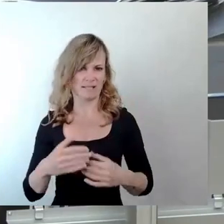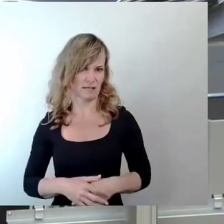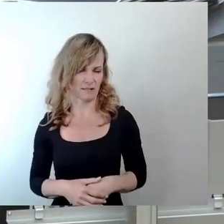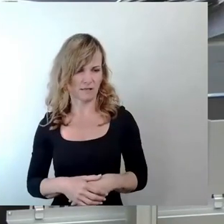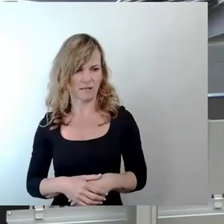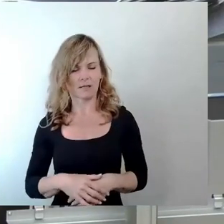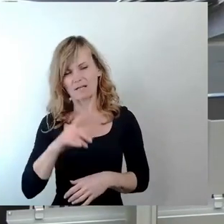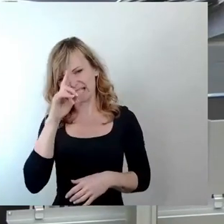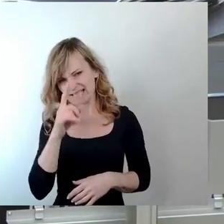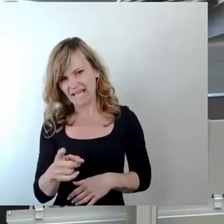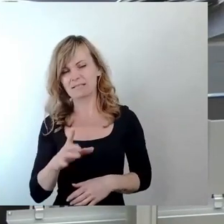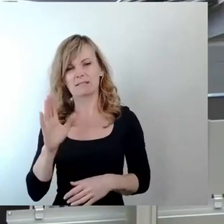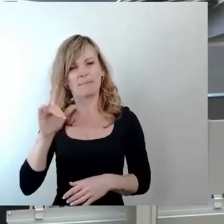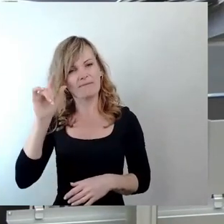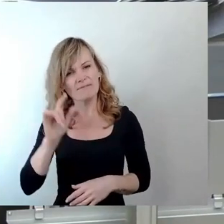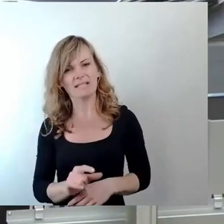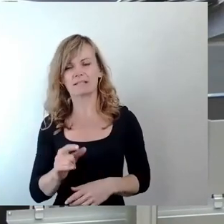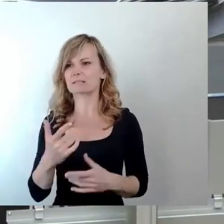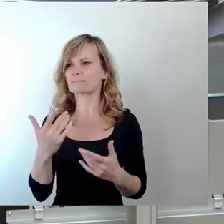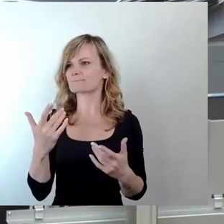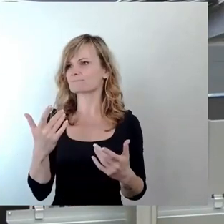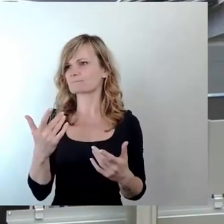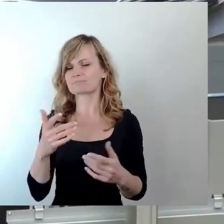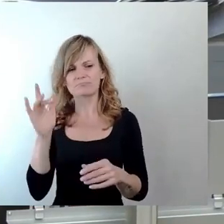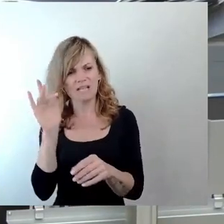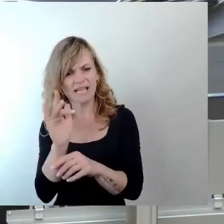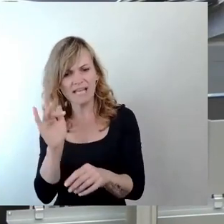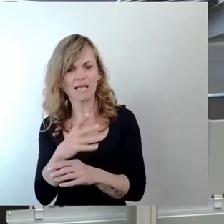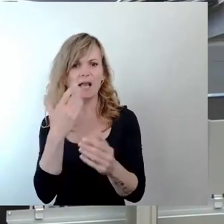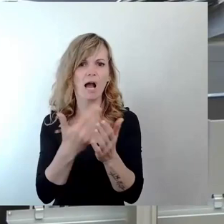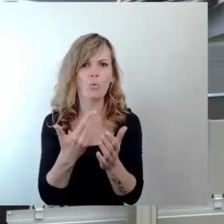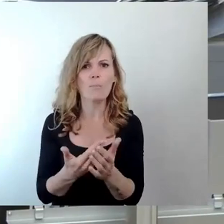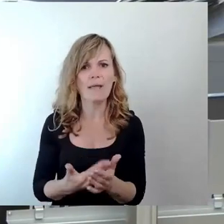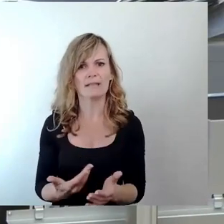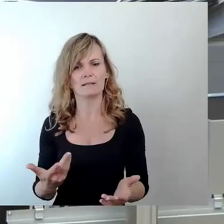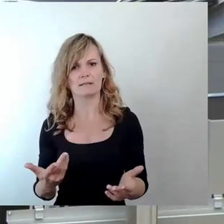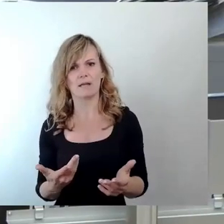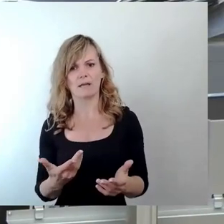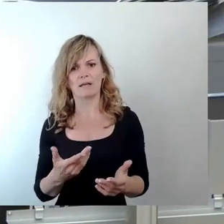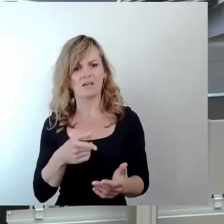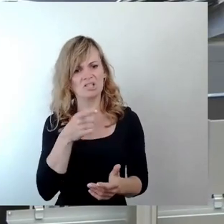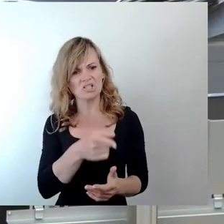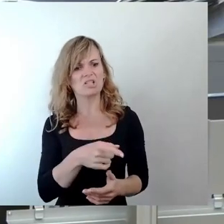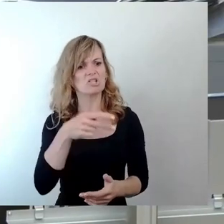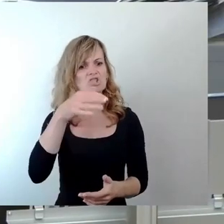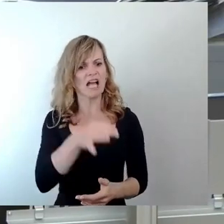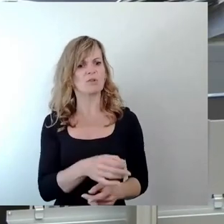mit Gegenargumenten, mit Gegenleuchtinteressen belasteten Standort und das ist dann eben die unberührte Natur,